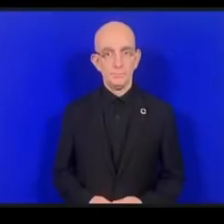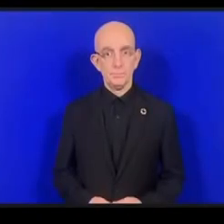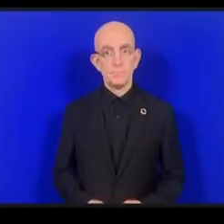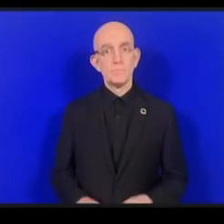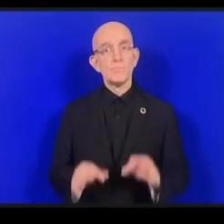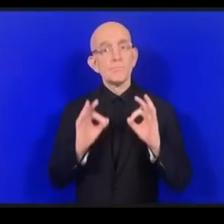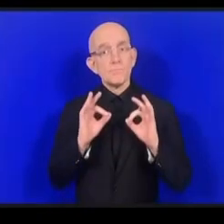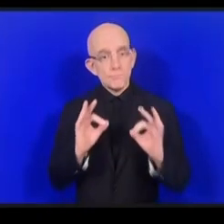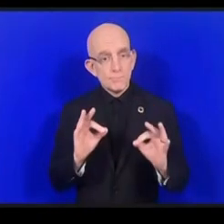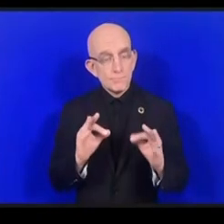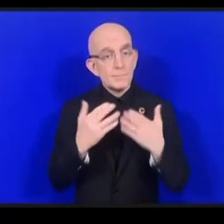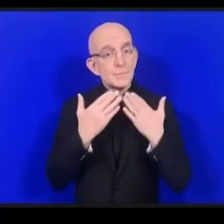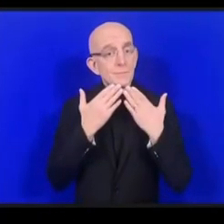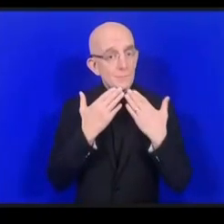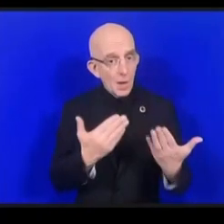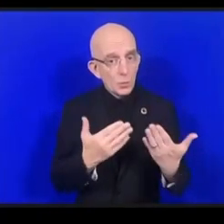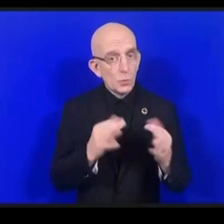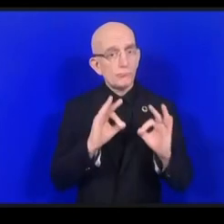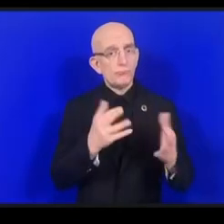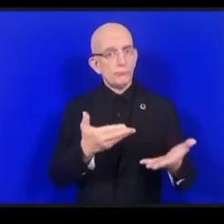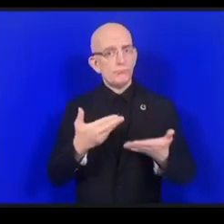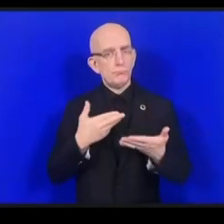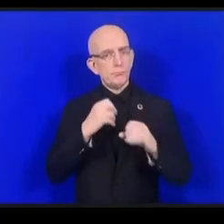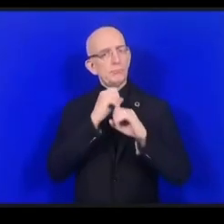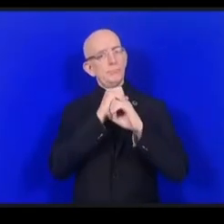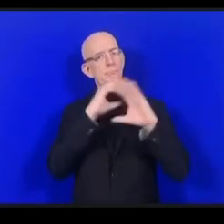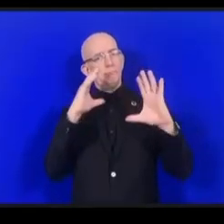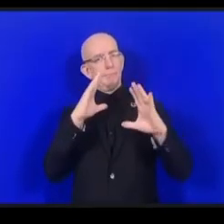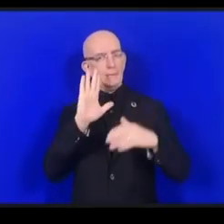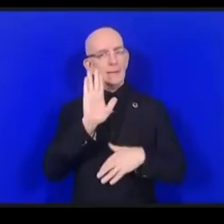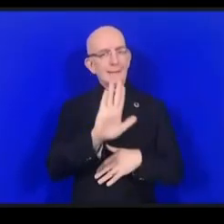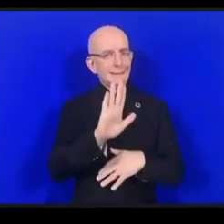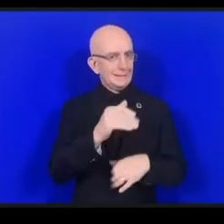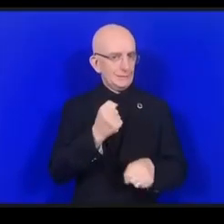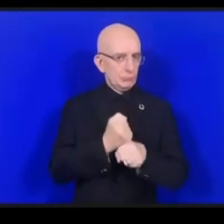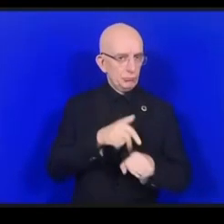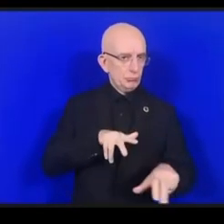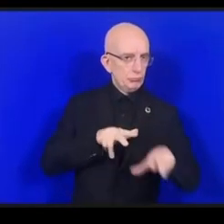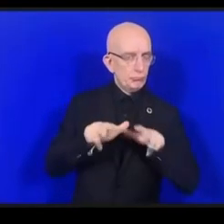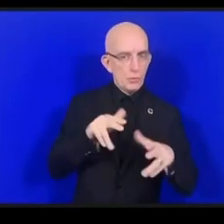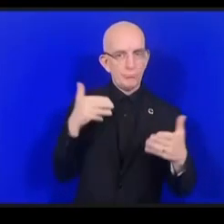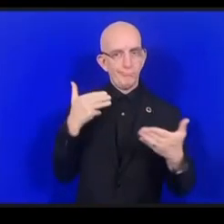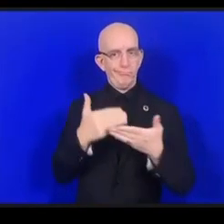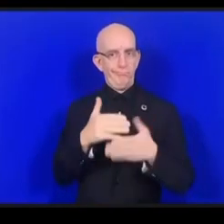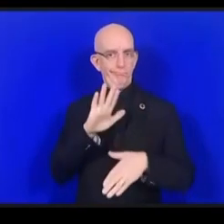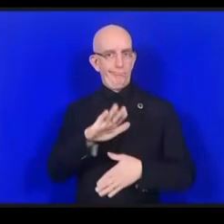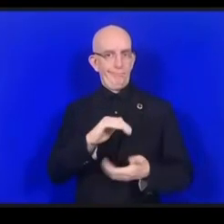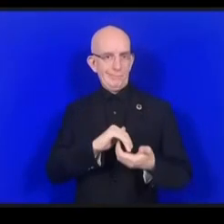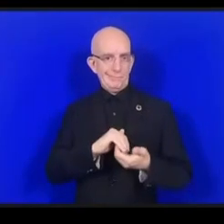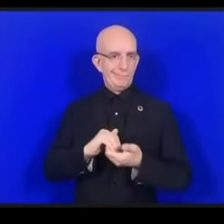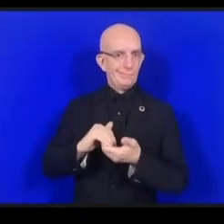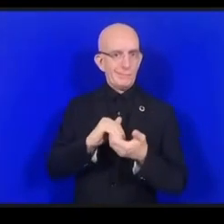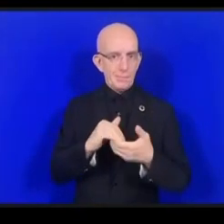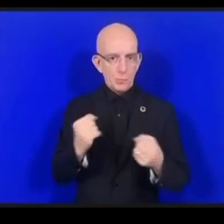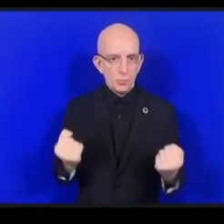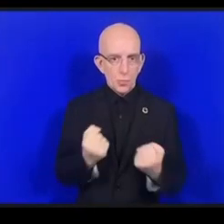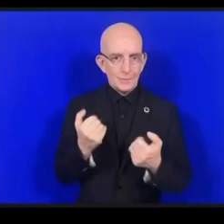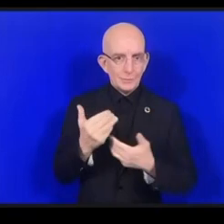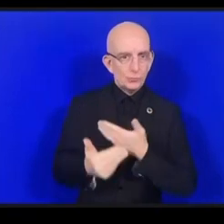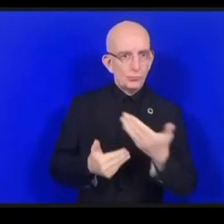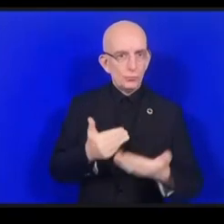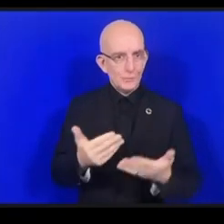تقديم عمل تحالف الدينامي Core Internet Values قيم الانترنت الأساسية